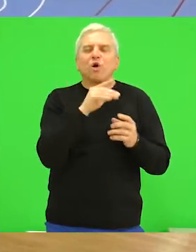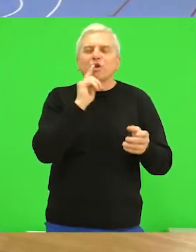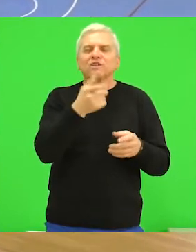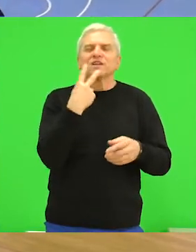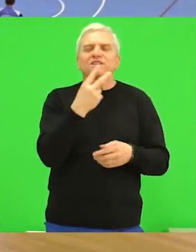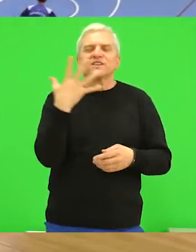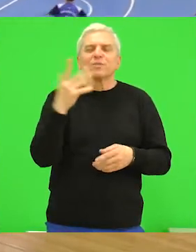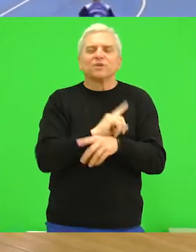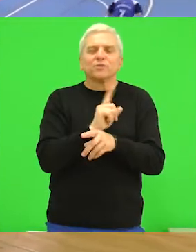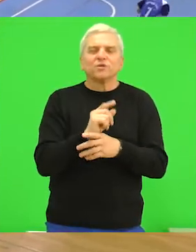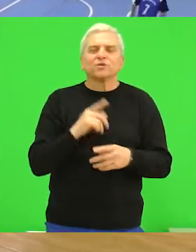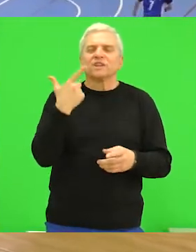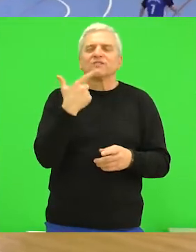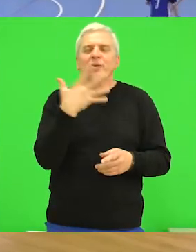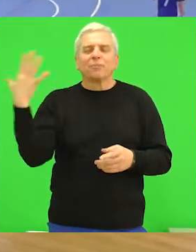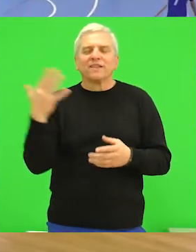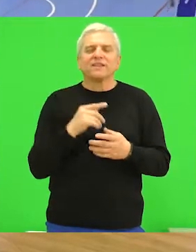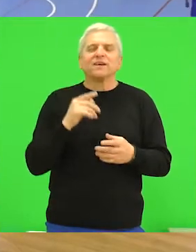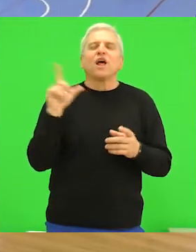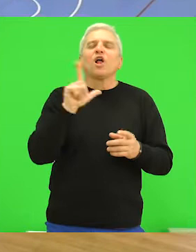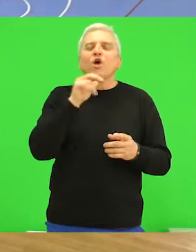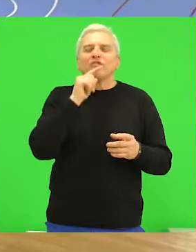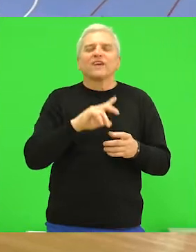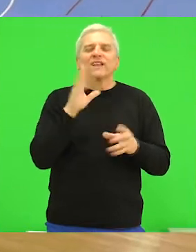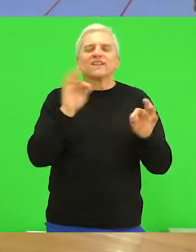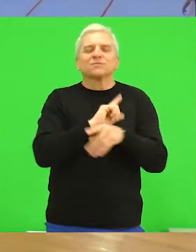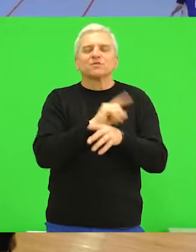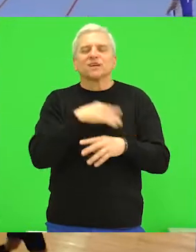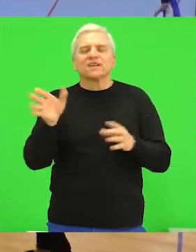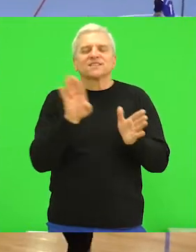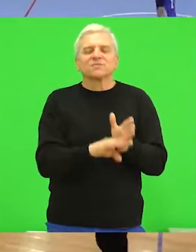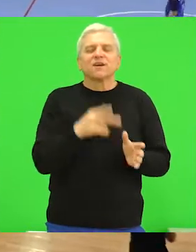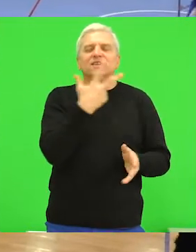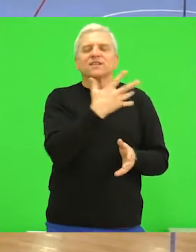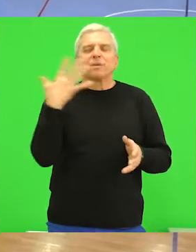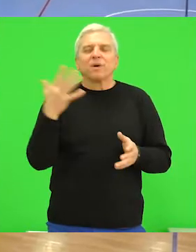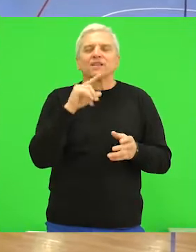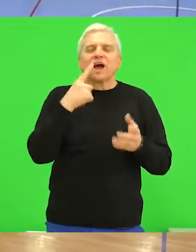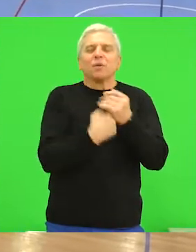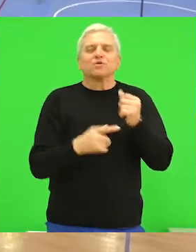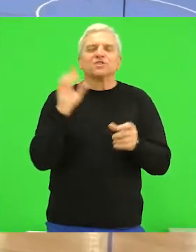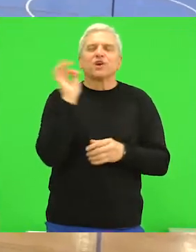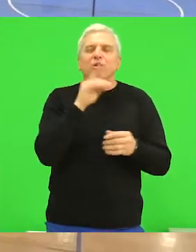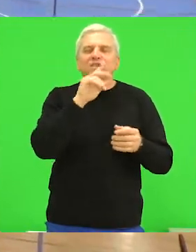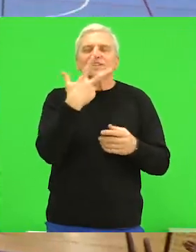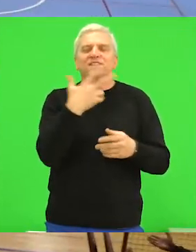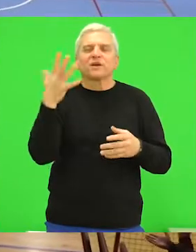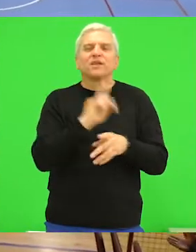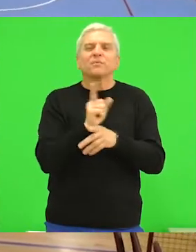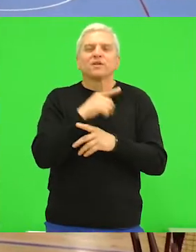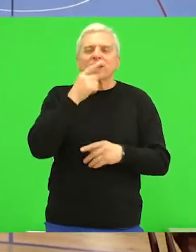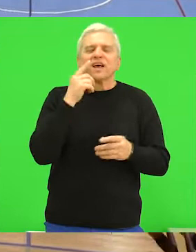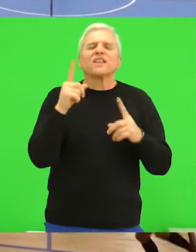svoj drugi gol na meču u 25. minutu za 2-5. Lovre 10 minuta kasnije smanjuje na 3-5, a posljednji gol pada u